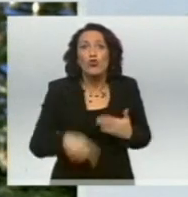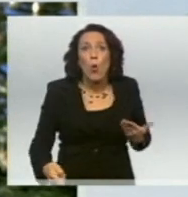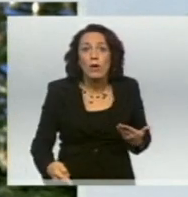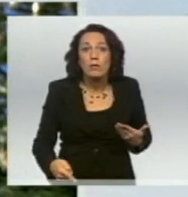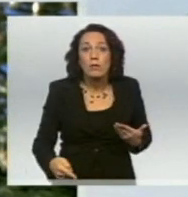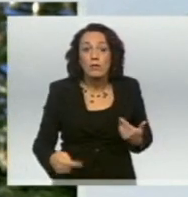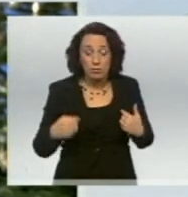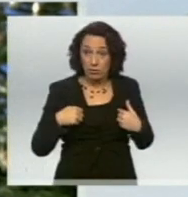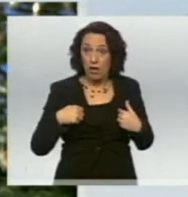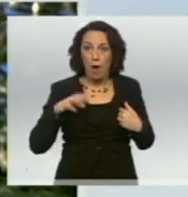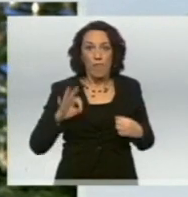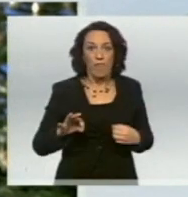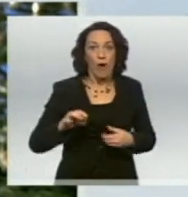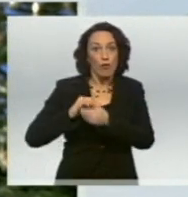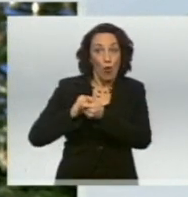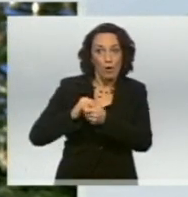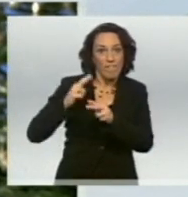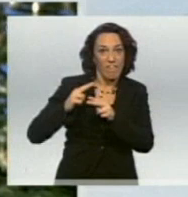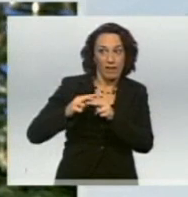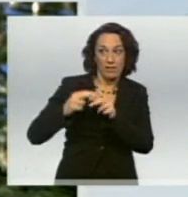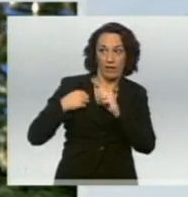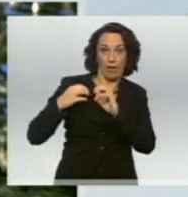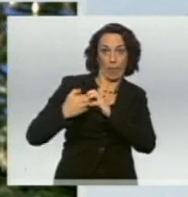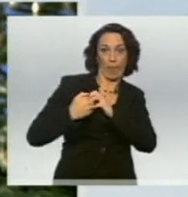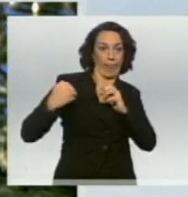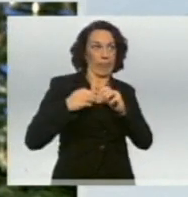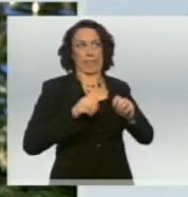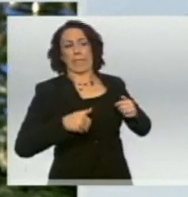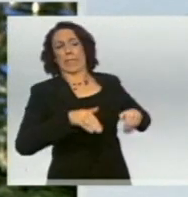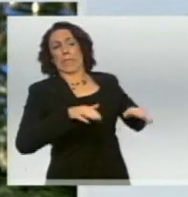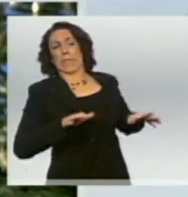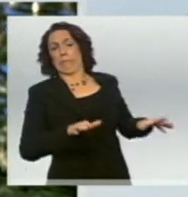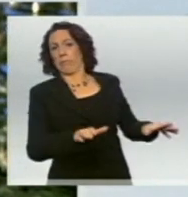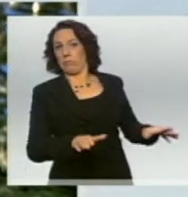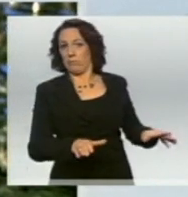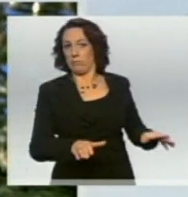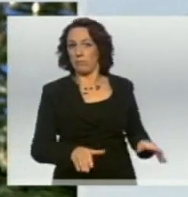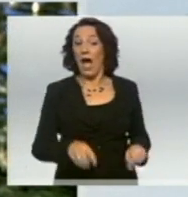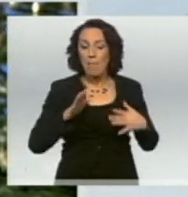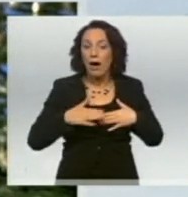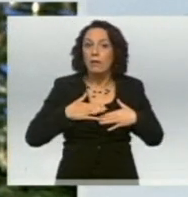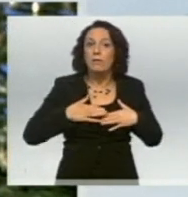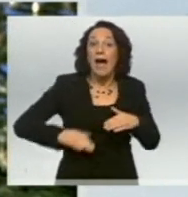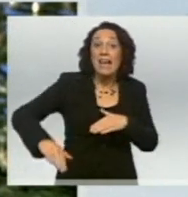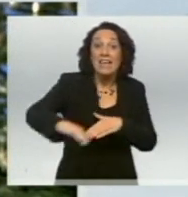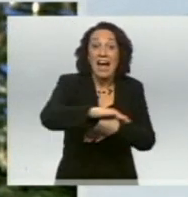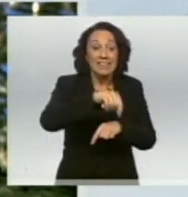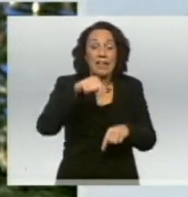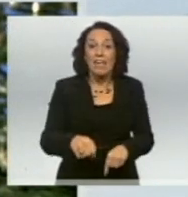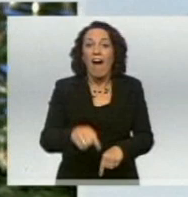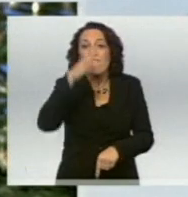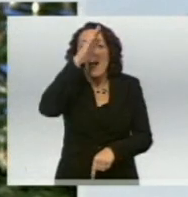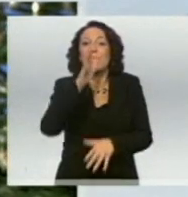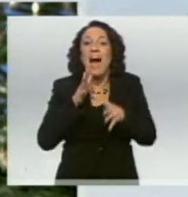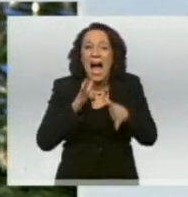Verwandte zogen sich teilweise zurück. In unserem Land gibt es aber keinen Platz für Fremdenhass,